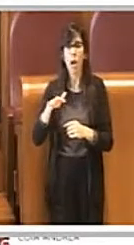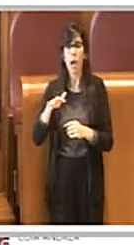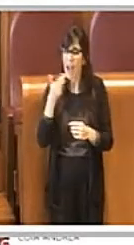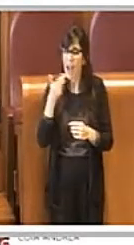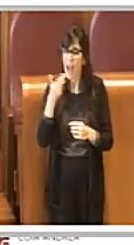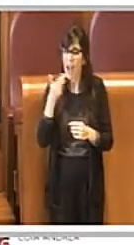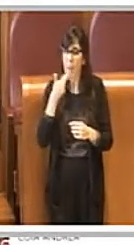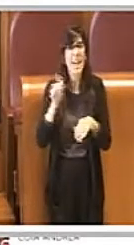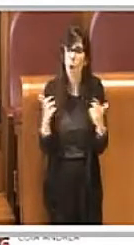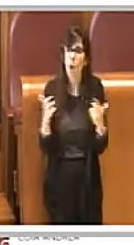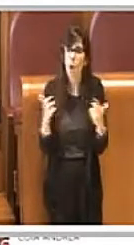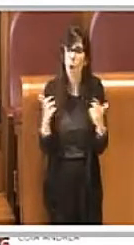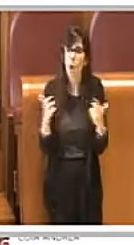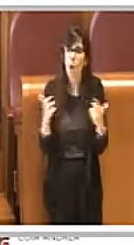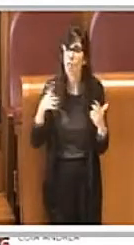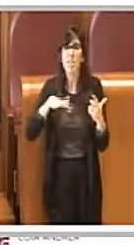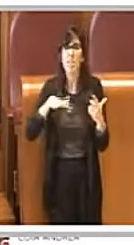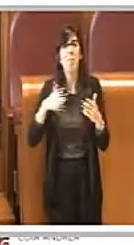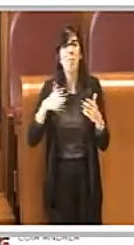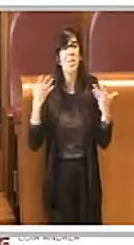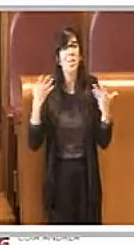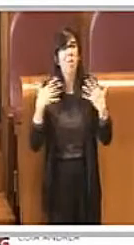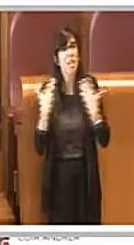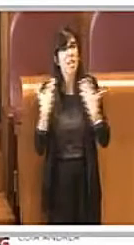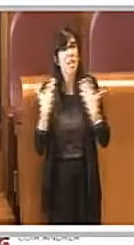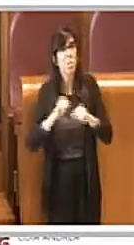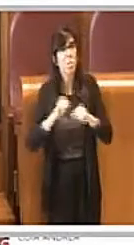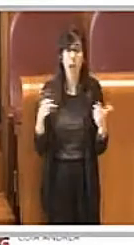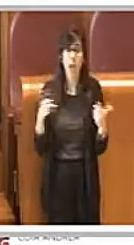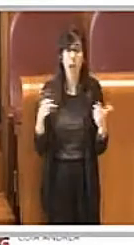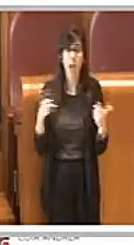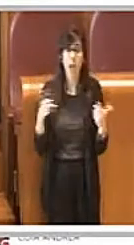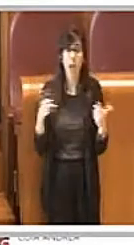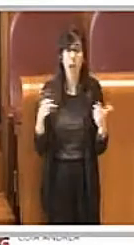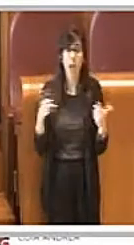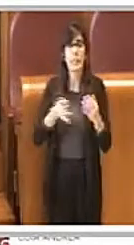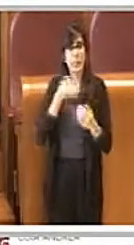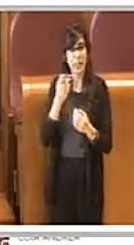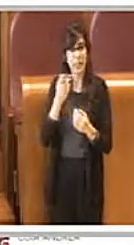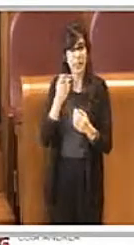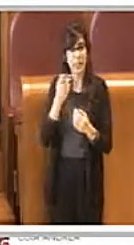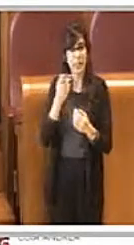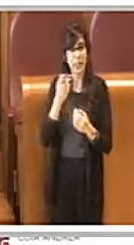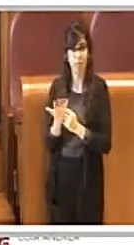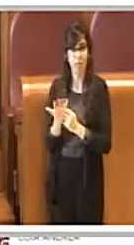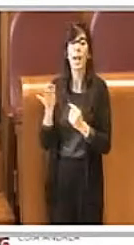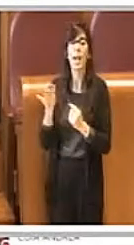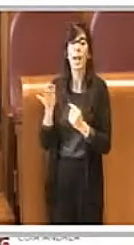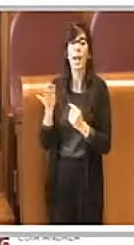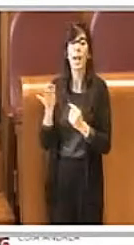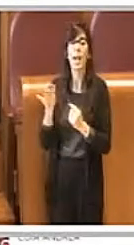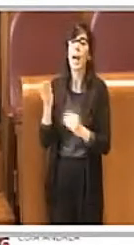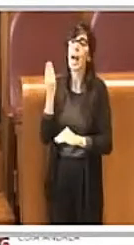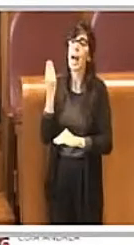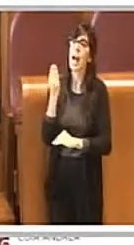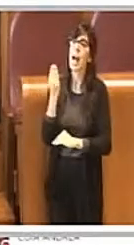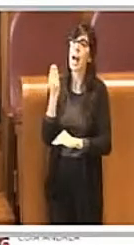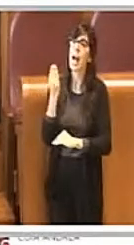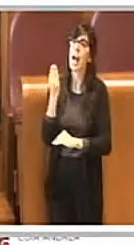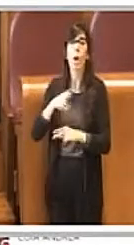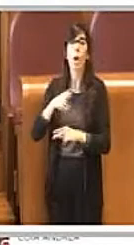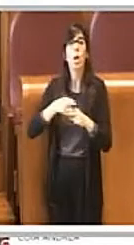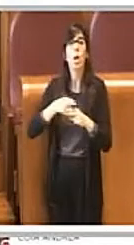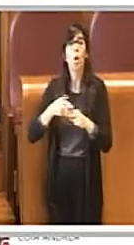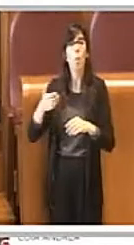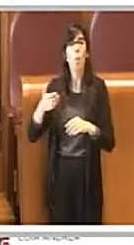servizi e spazi comuni fruibili. Pertanto, visto che l'ente locale, Roma Capitale, è